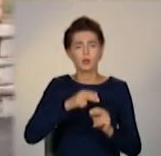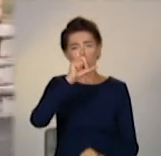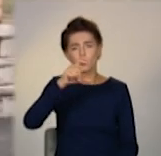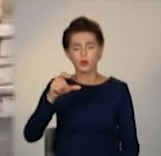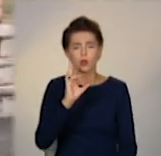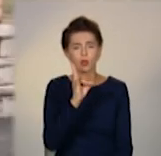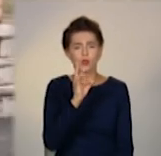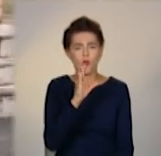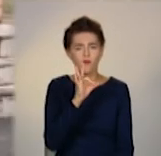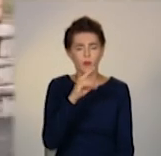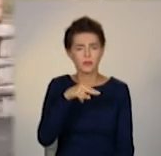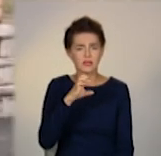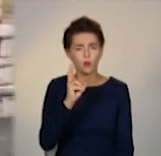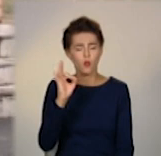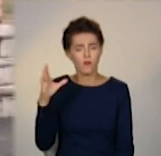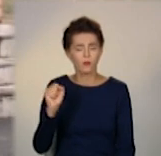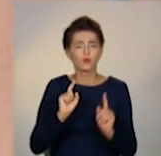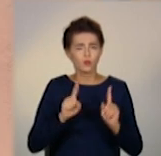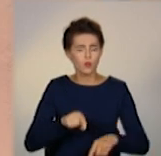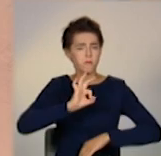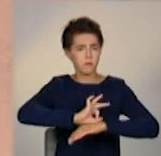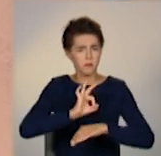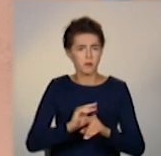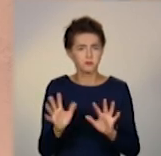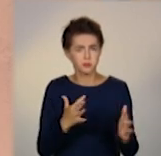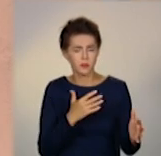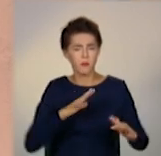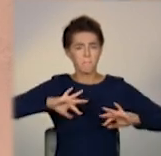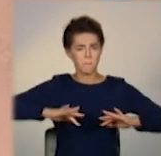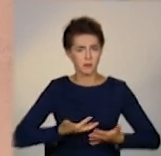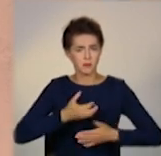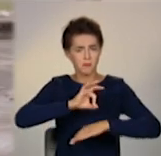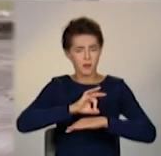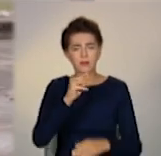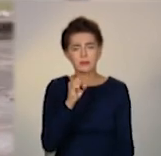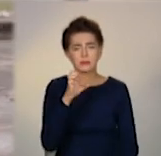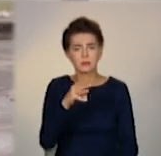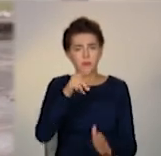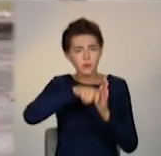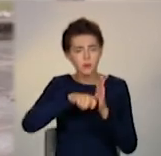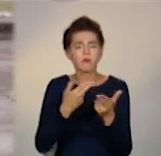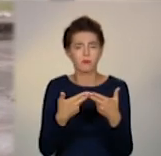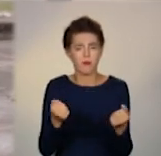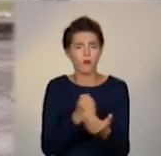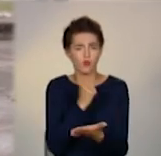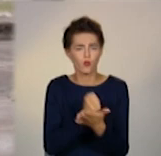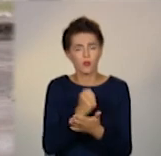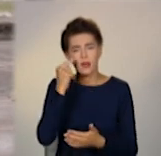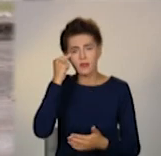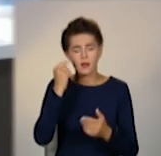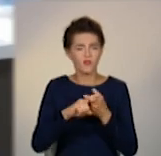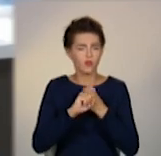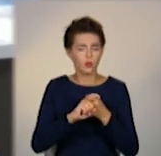повернувся із Росії з симптомами застуди. Тест підтвердив коронавірус. І в